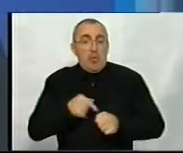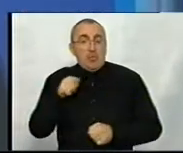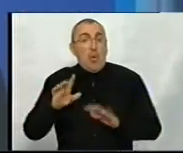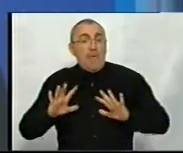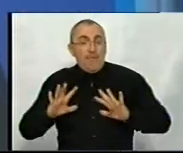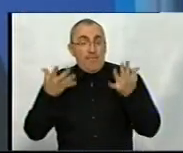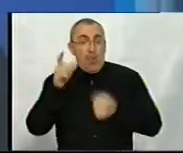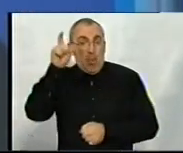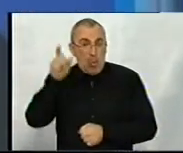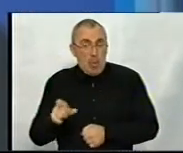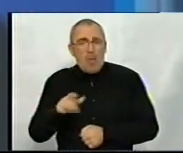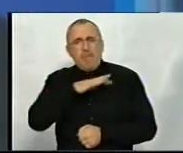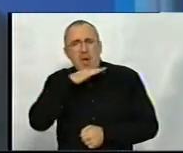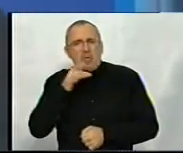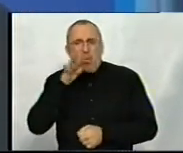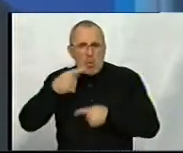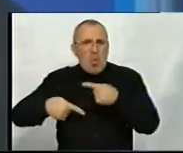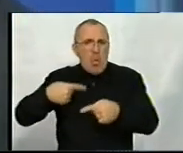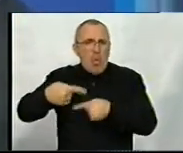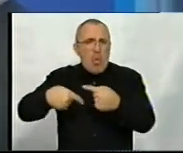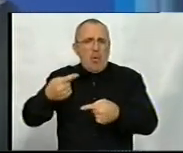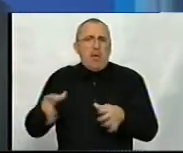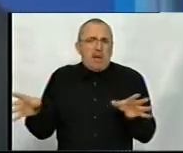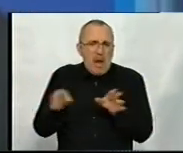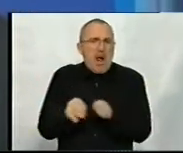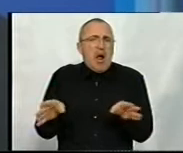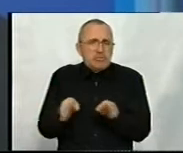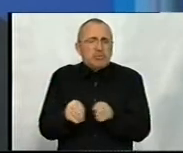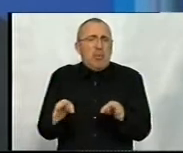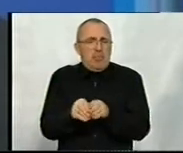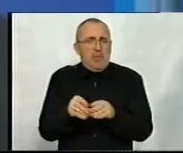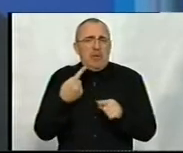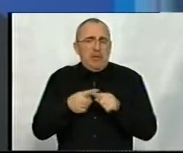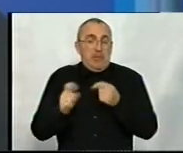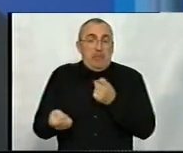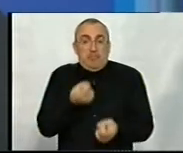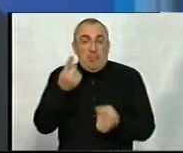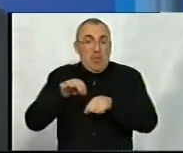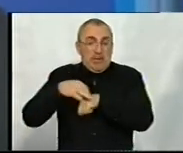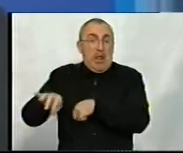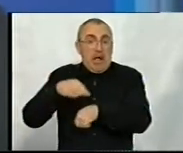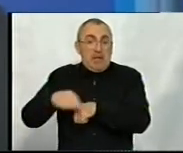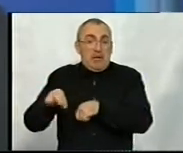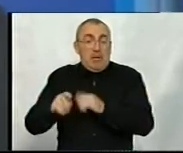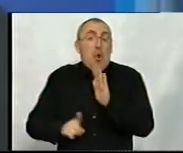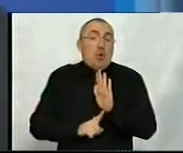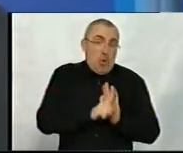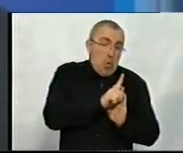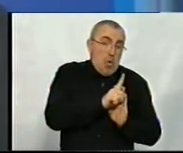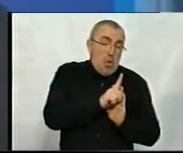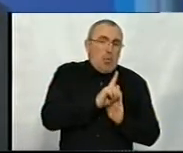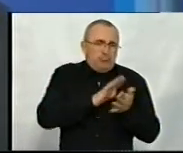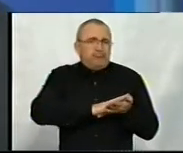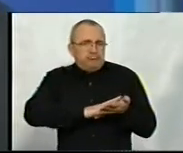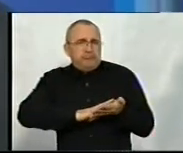випадок, коли люди багато років разом, і ось такі прояви насилля розпочалися, вони